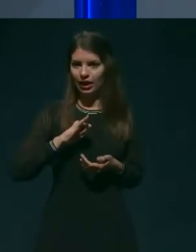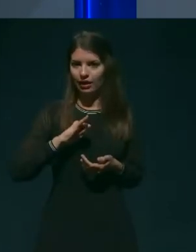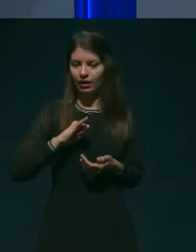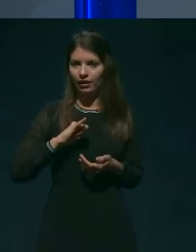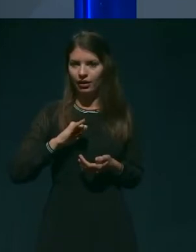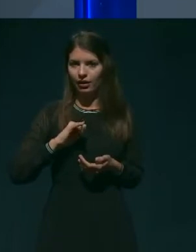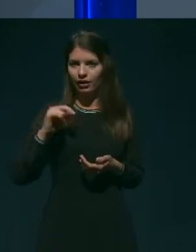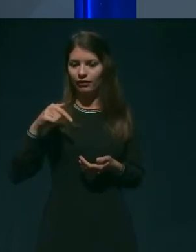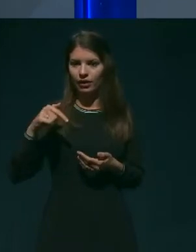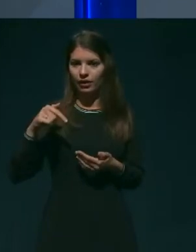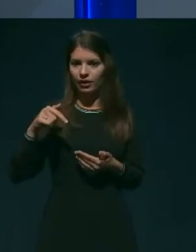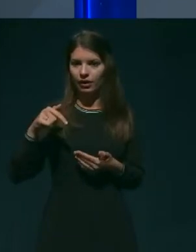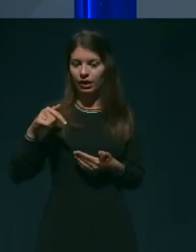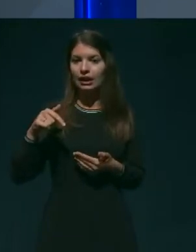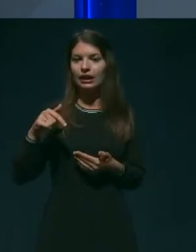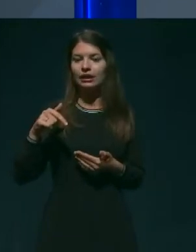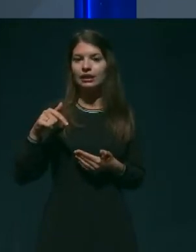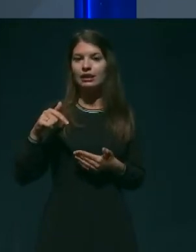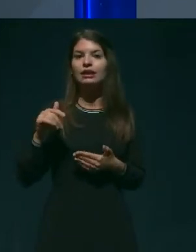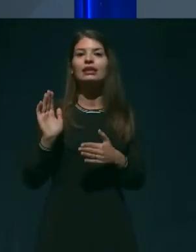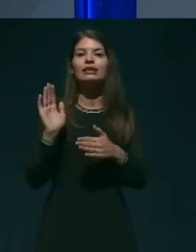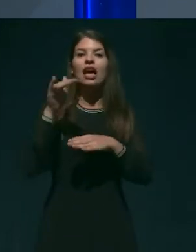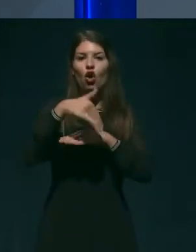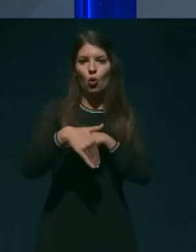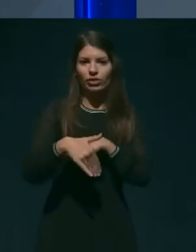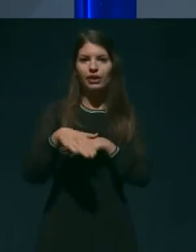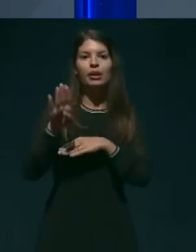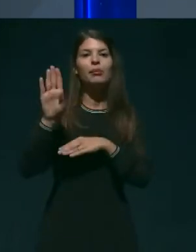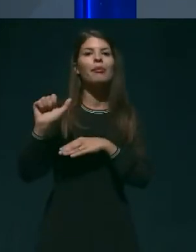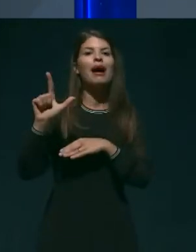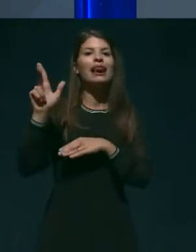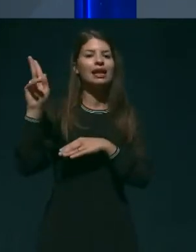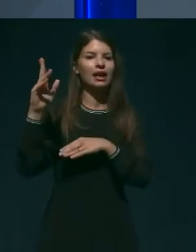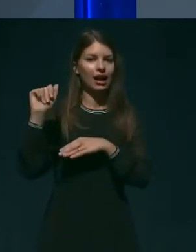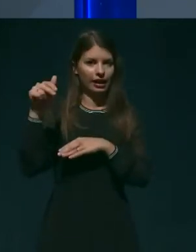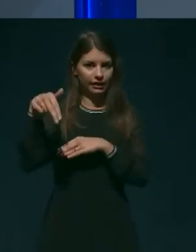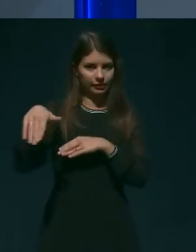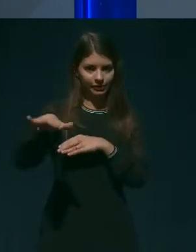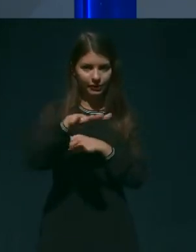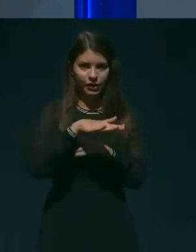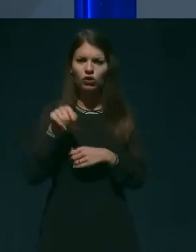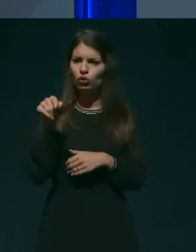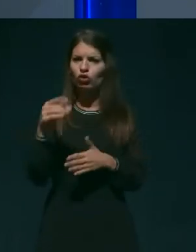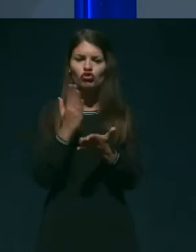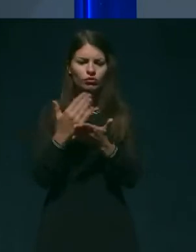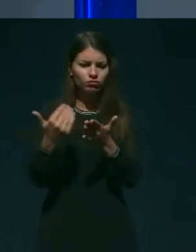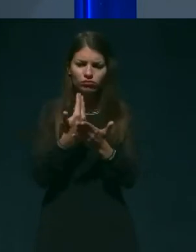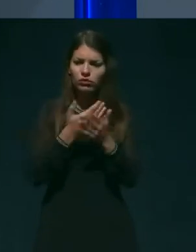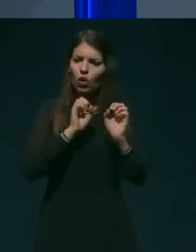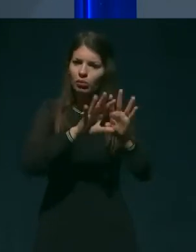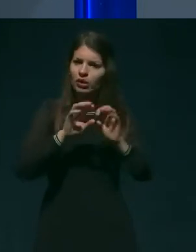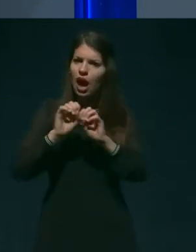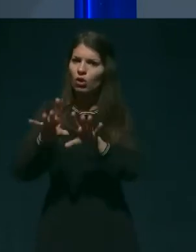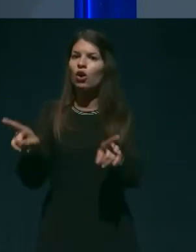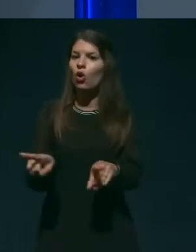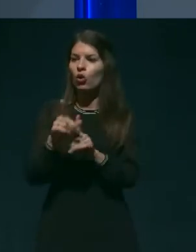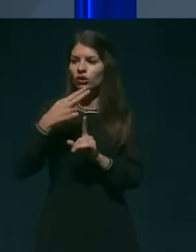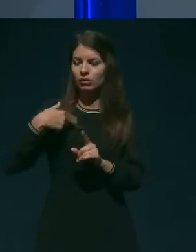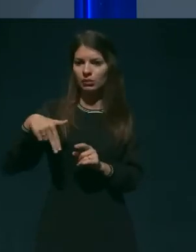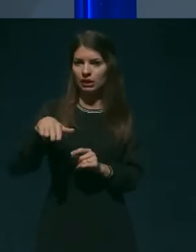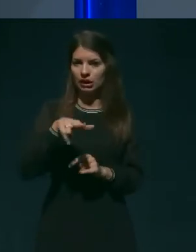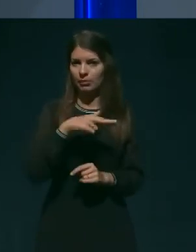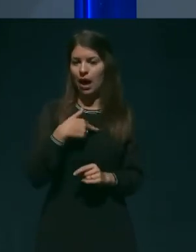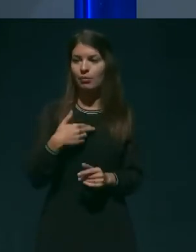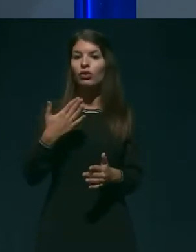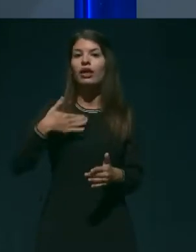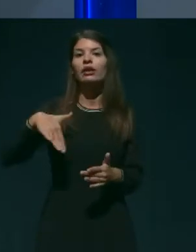regiji Zahodnega Balkana, pa so seveda ažurirane, objavljene, tako kot jih seveda mi imamo, ažurirne objavljene na